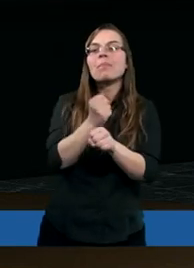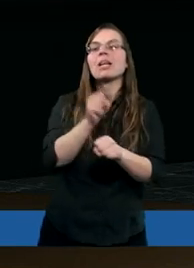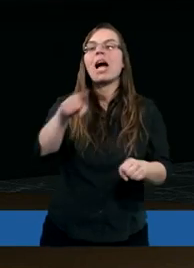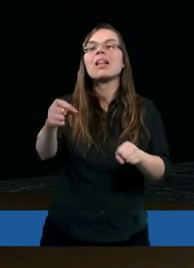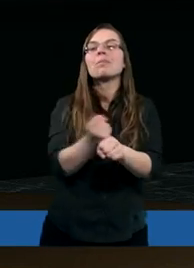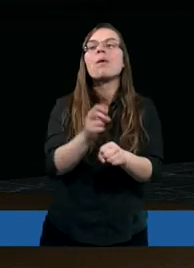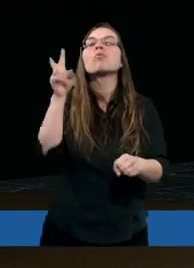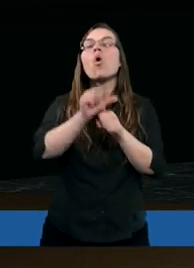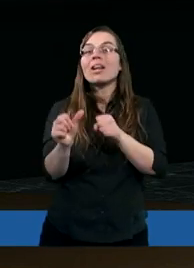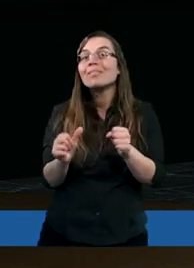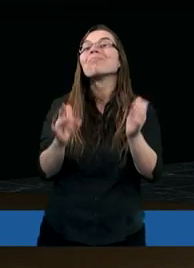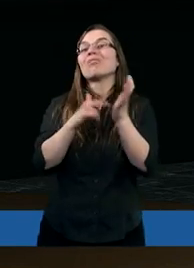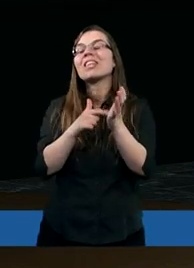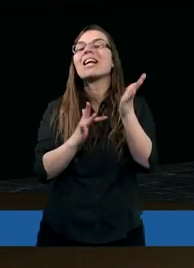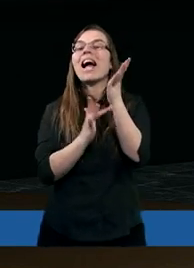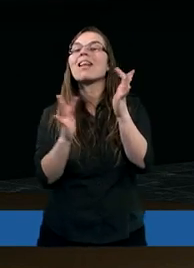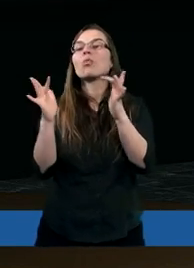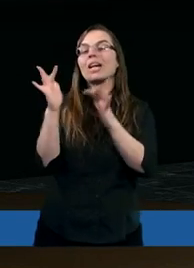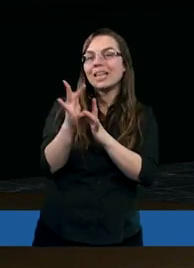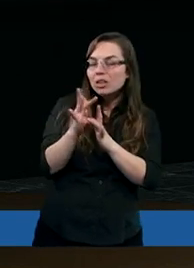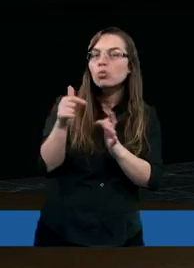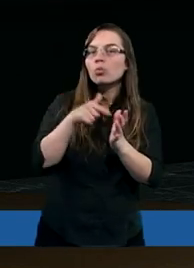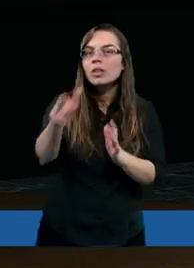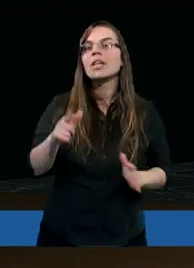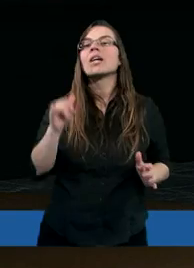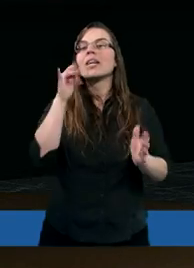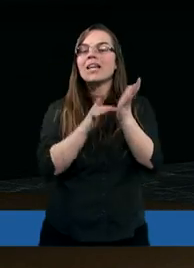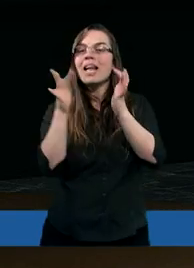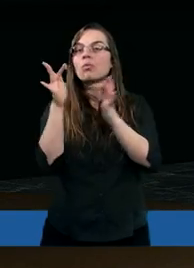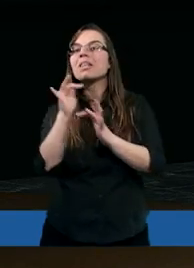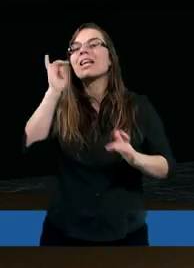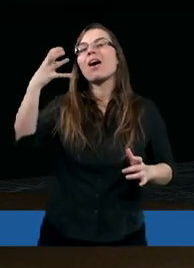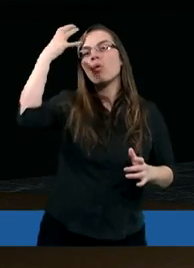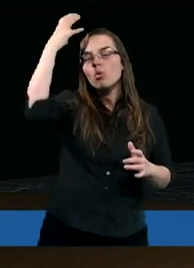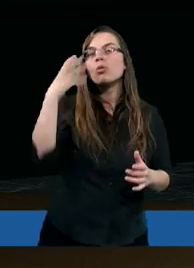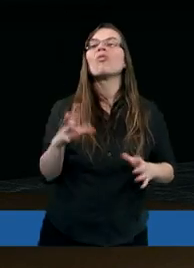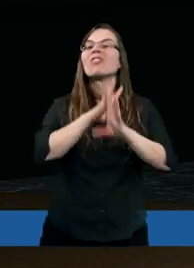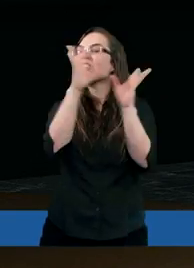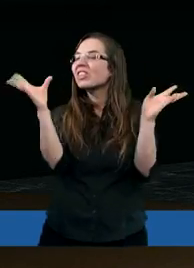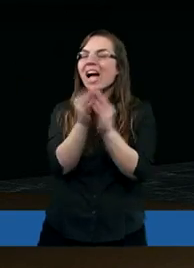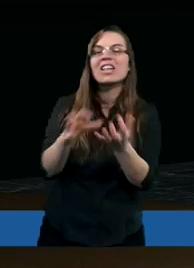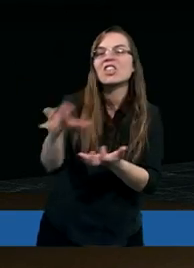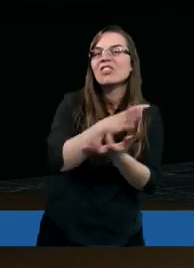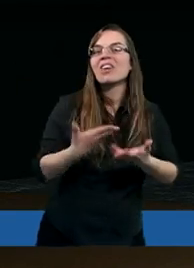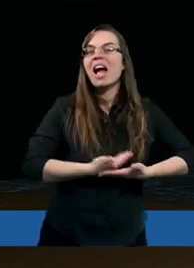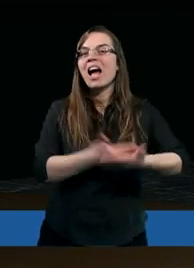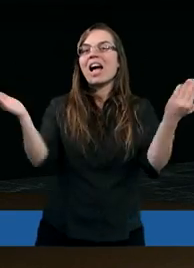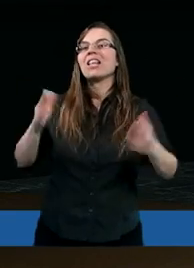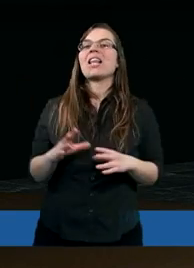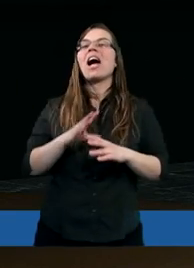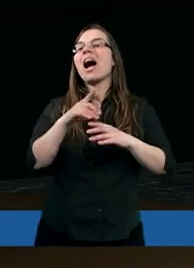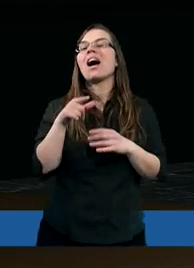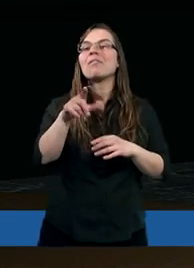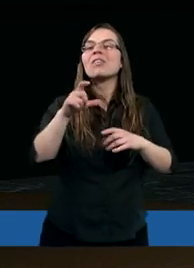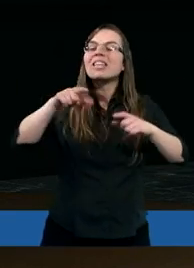tym kamieniem kto jest? Jezus Chrystus. Jezus Chrystus jako król wszechświata. Więc z tego